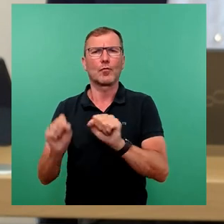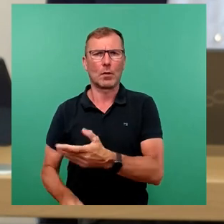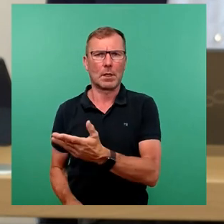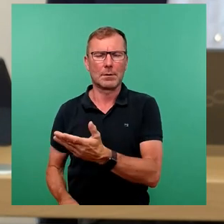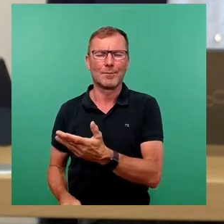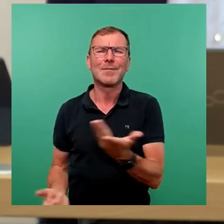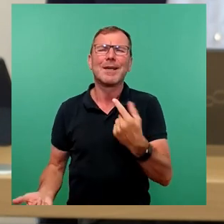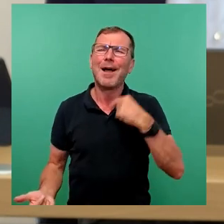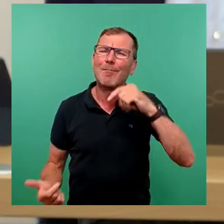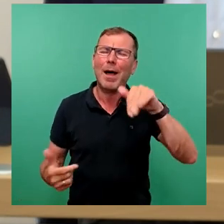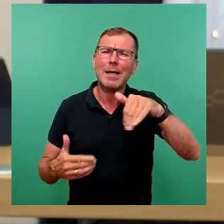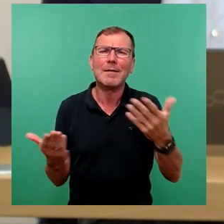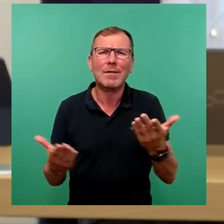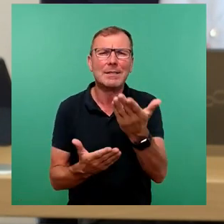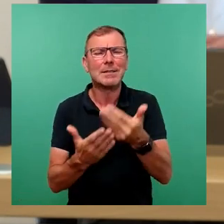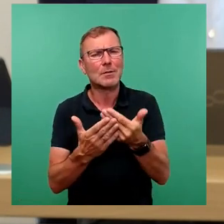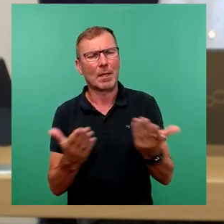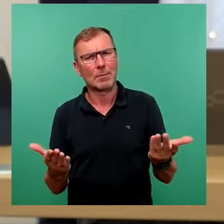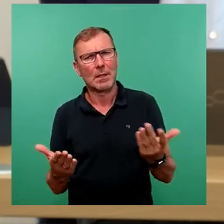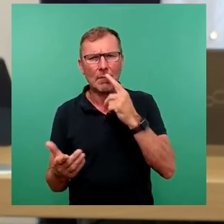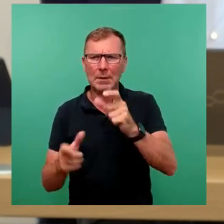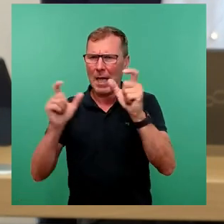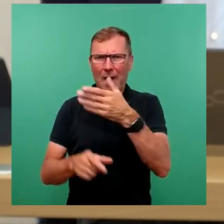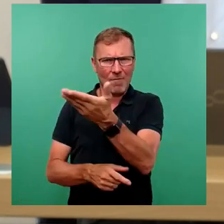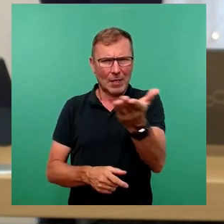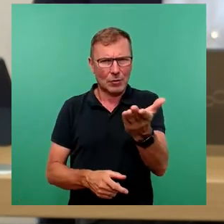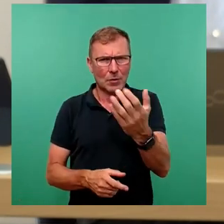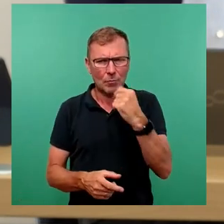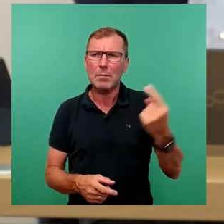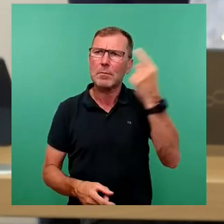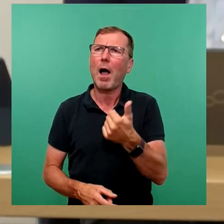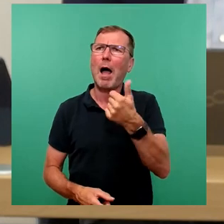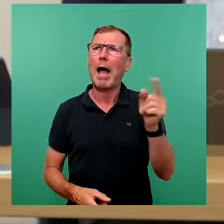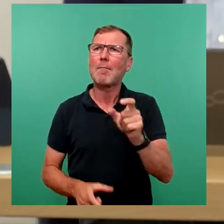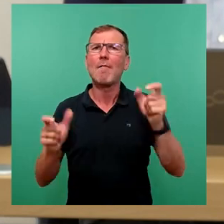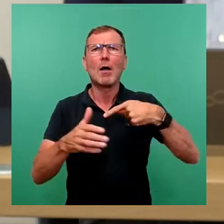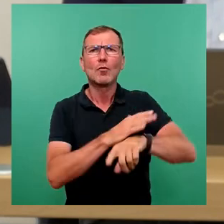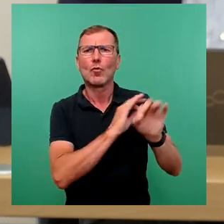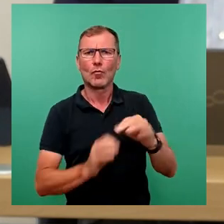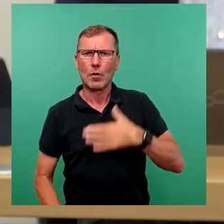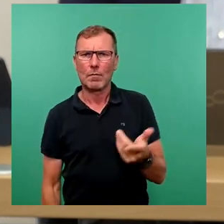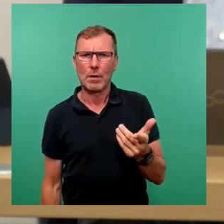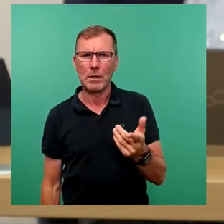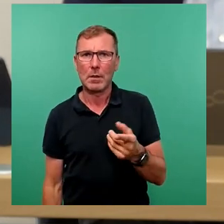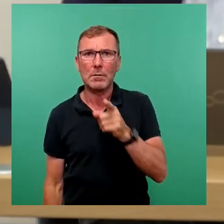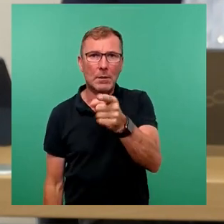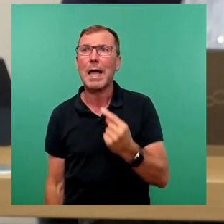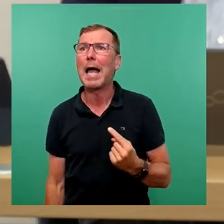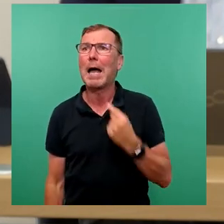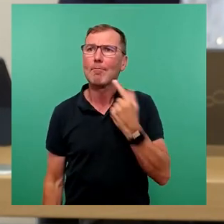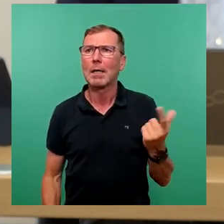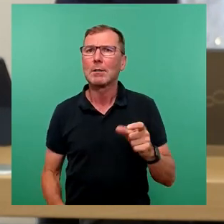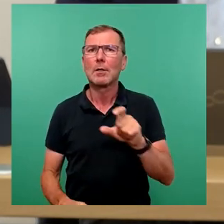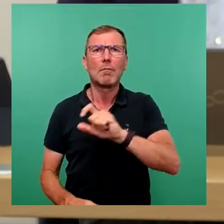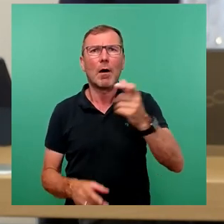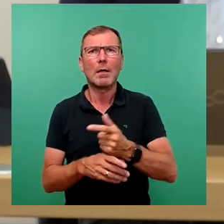Wenn Sie ein Veranstalter sind, der einmal im Jahr eine Veranstaltung macht und der hat Pech an dem Wochenende, schüttet